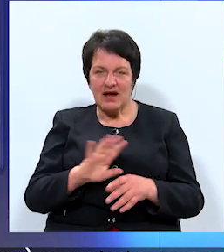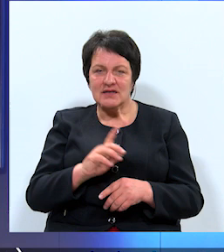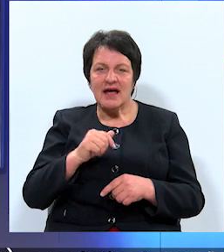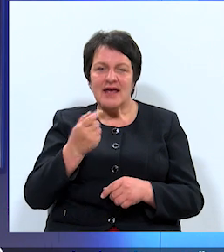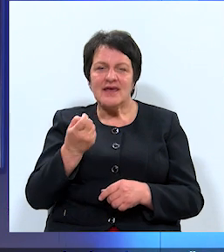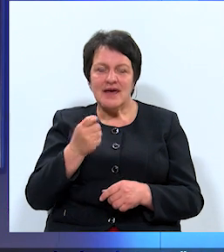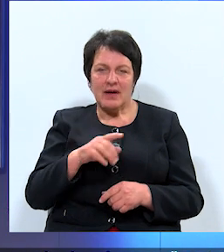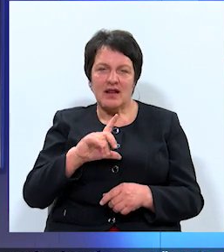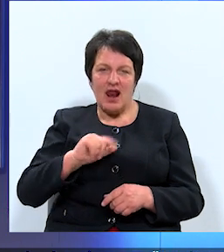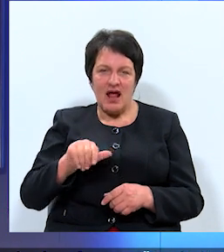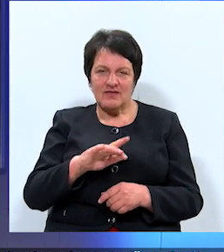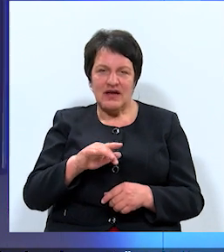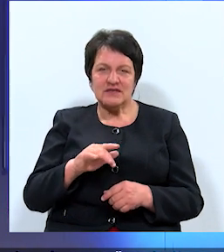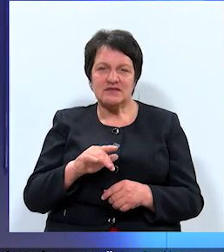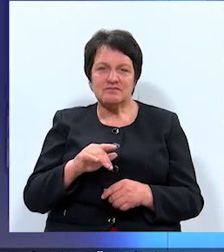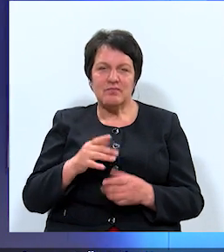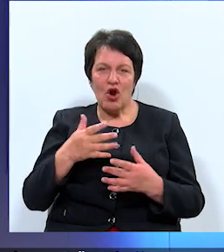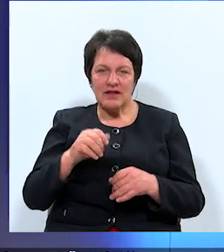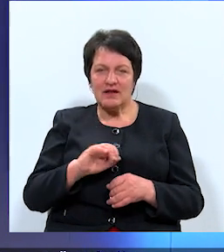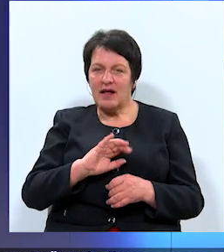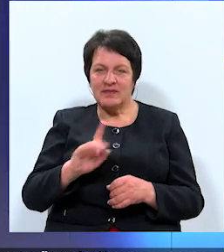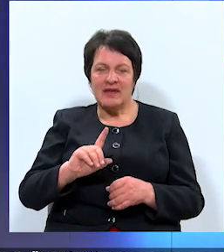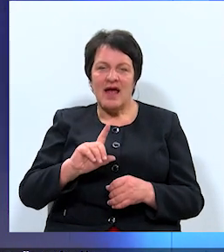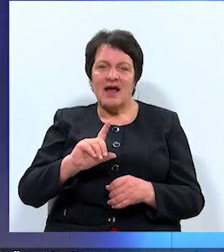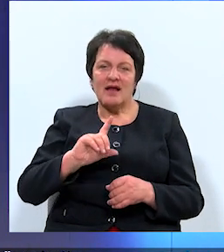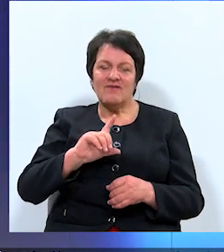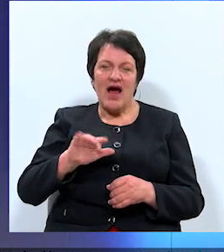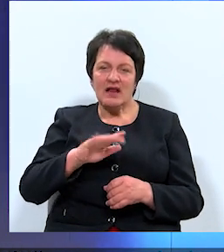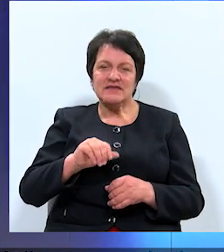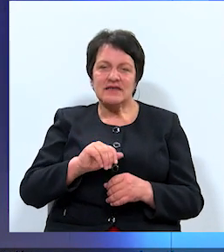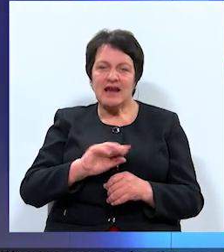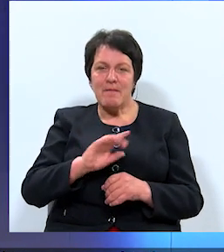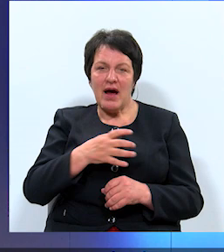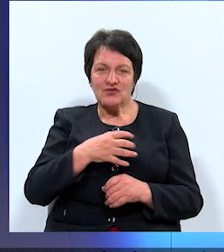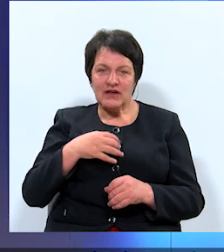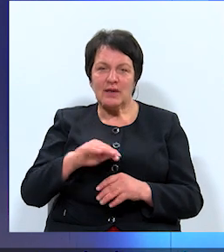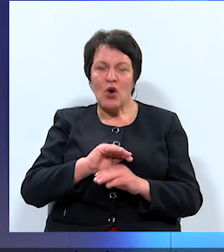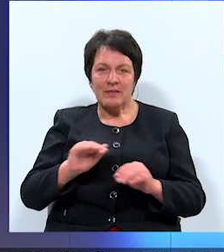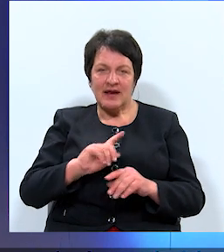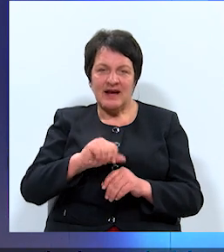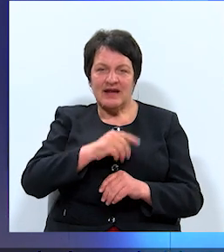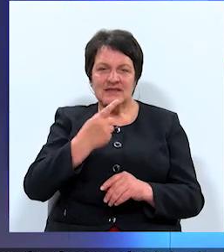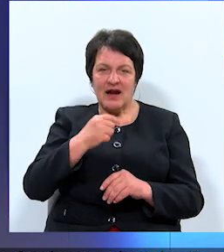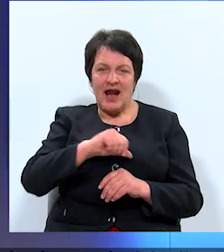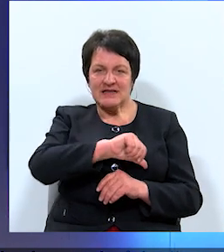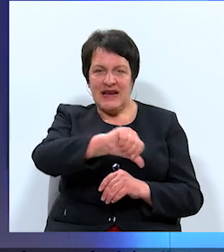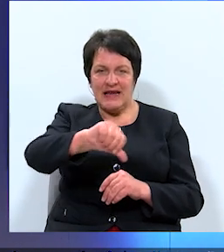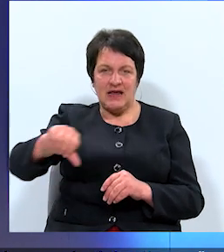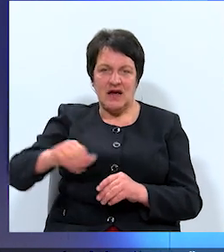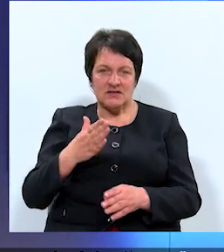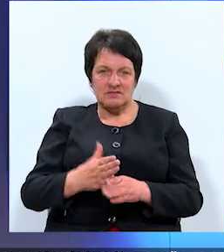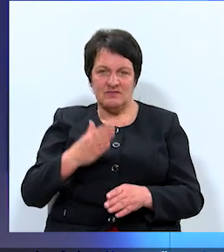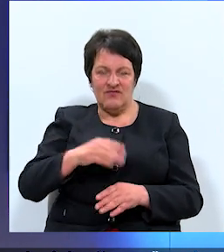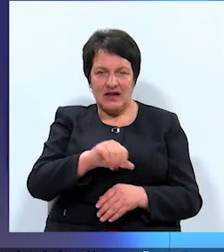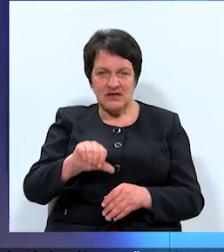politikā ne pašvaldību, ne valsts līmenī ir vilcis sarkanās līnies. Bet, kad mēs redzam, kad